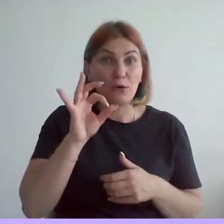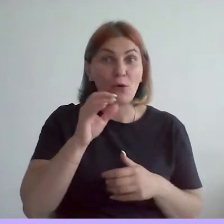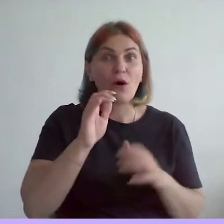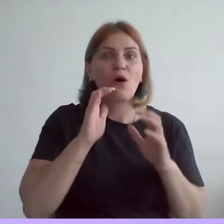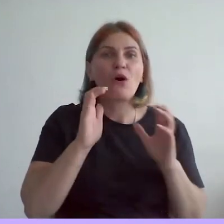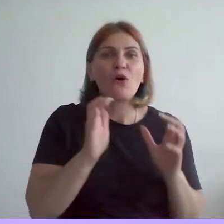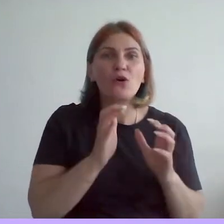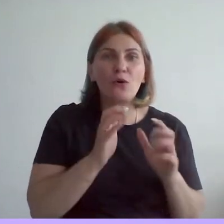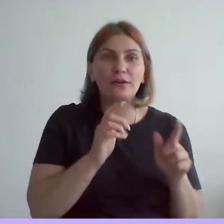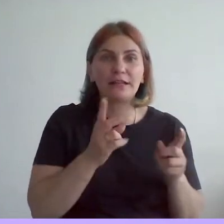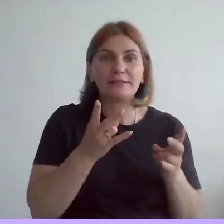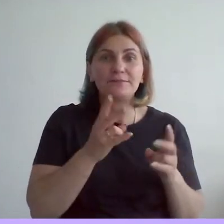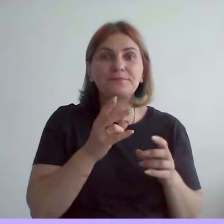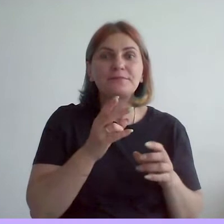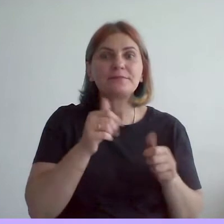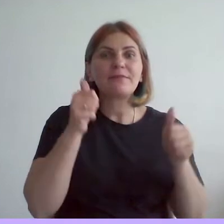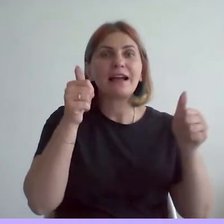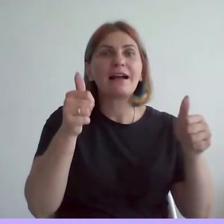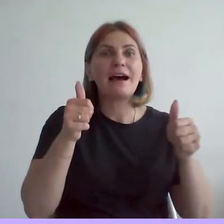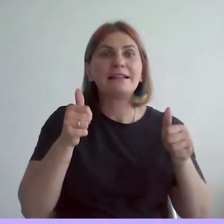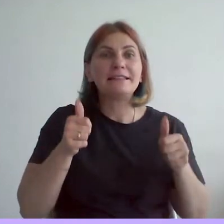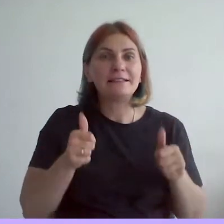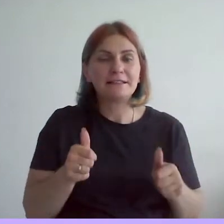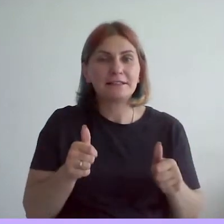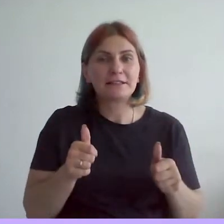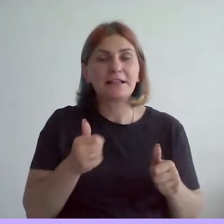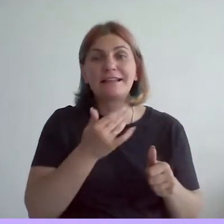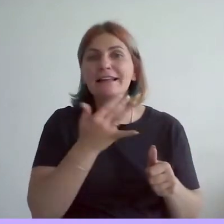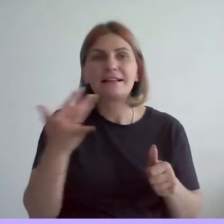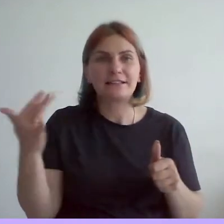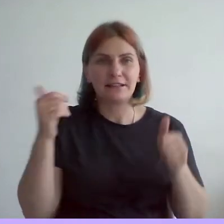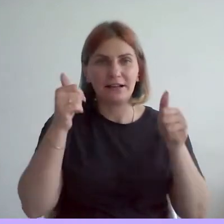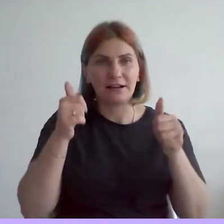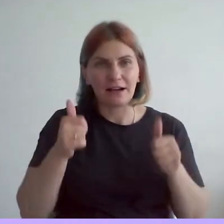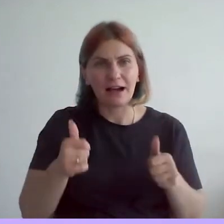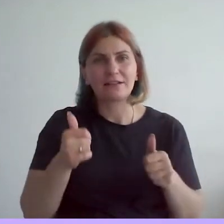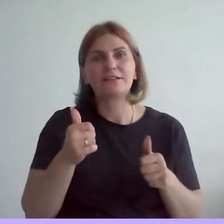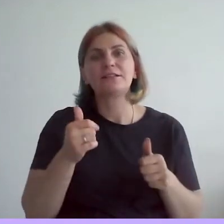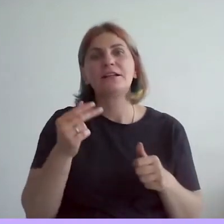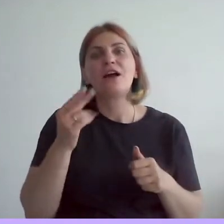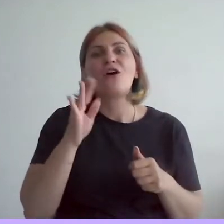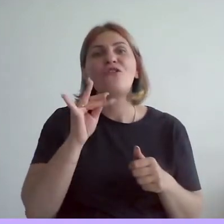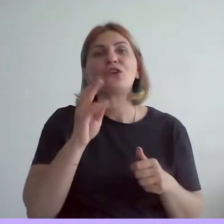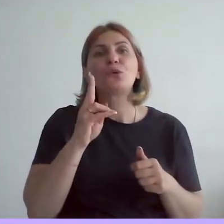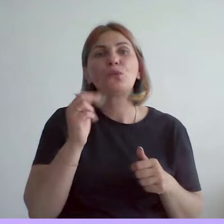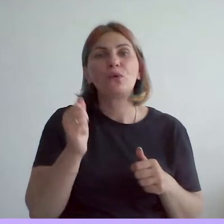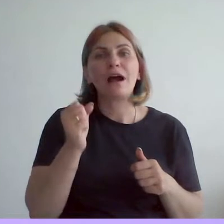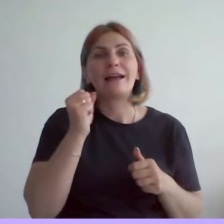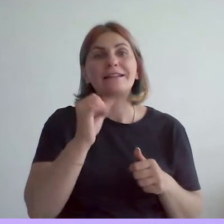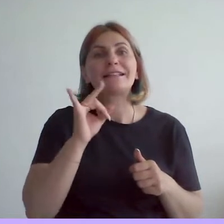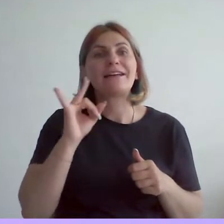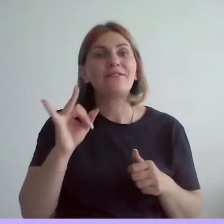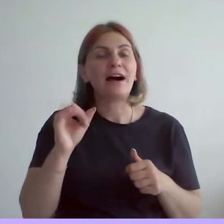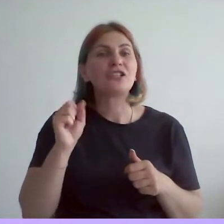хранится, собственно говоря, картина, несколько картин, несколько полотен внука Алексея Ивановича Абрикосова,